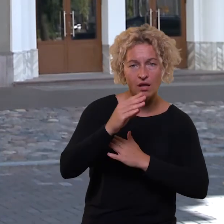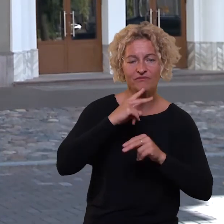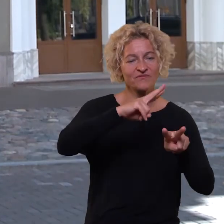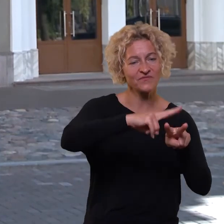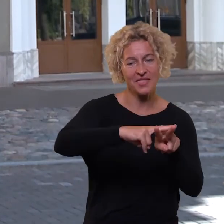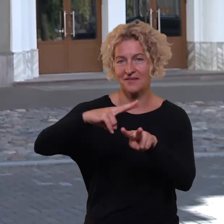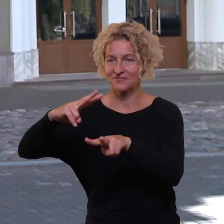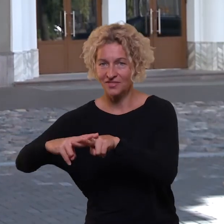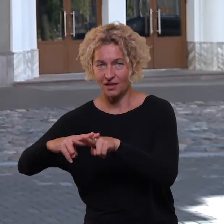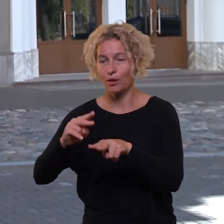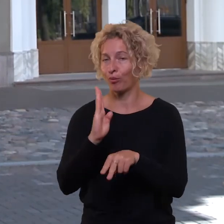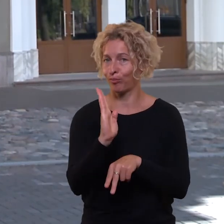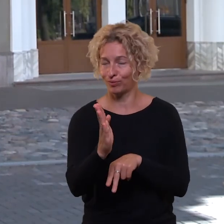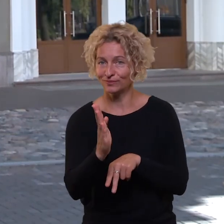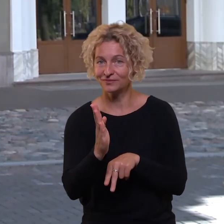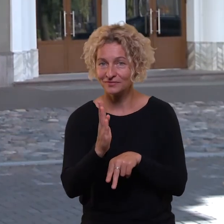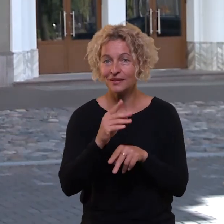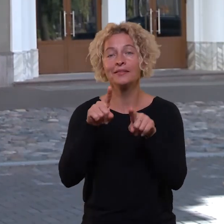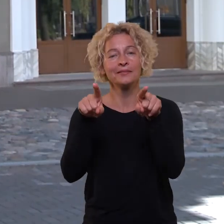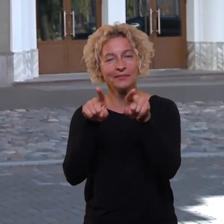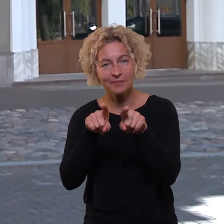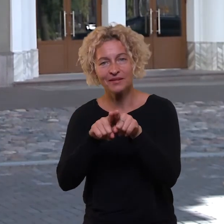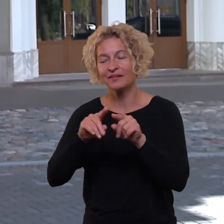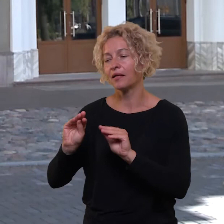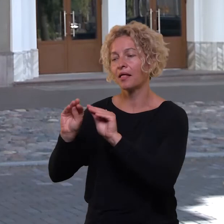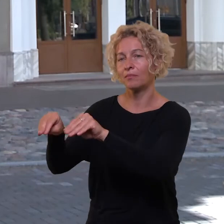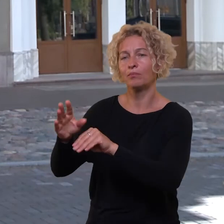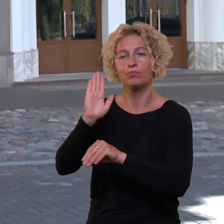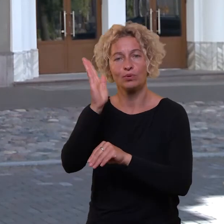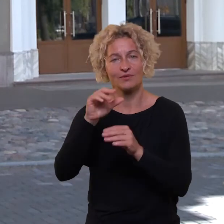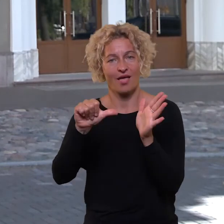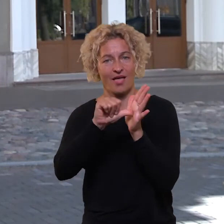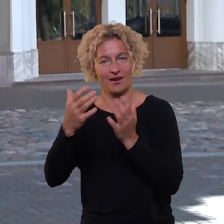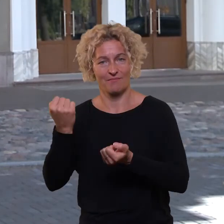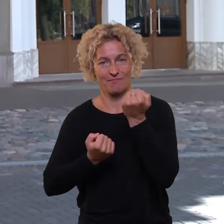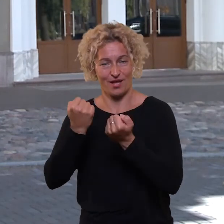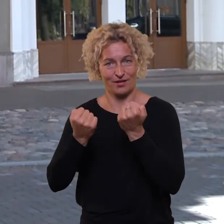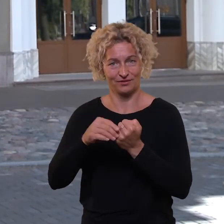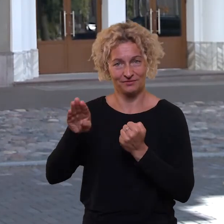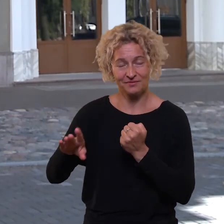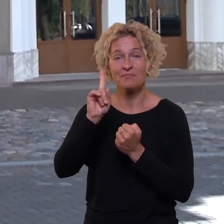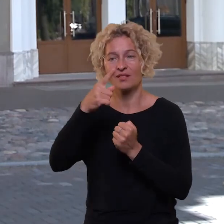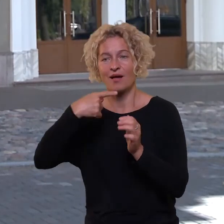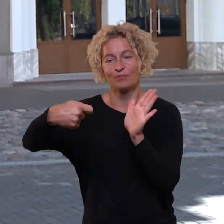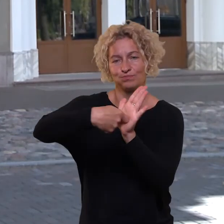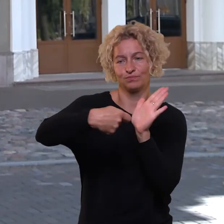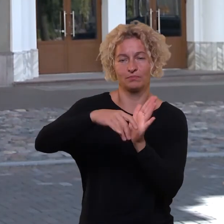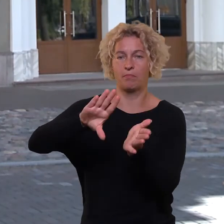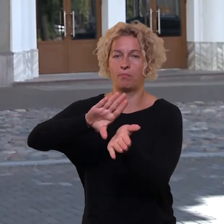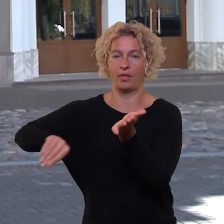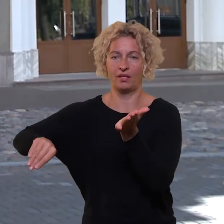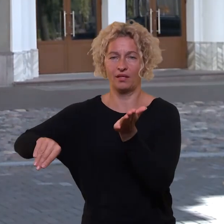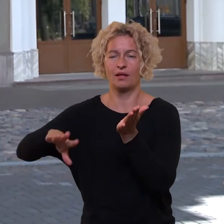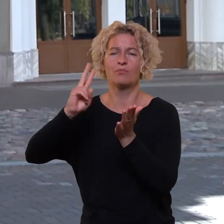Įrengiami taip pat prieimai prie inkštelės. Inkštelėje bus vietos ir neįgalėsiam, taip pat numatytos